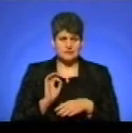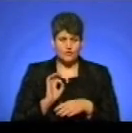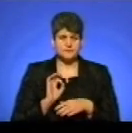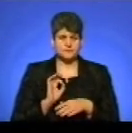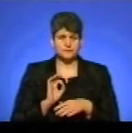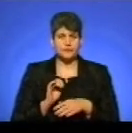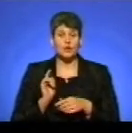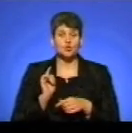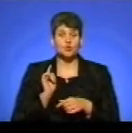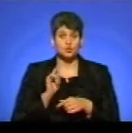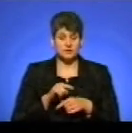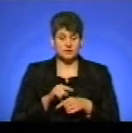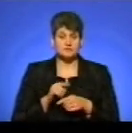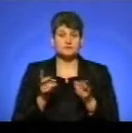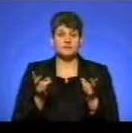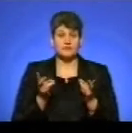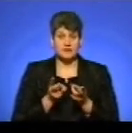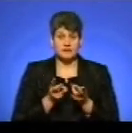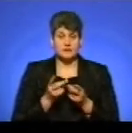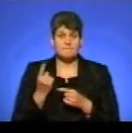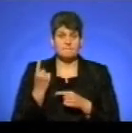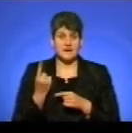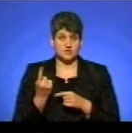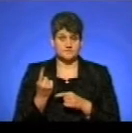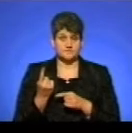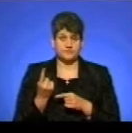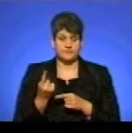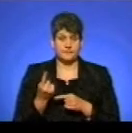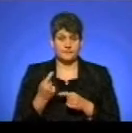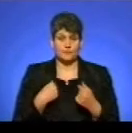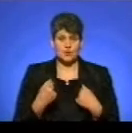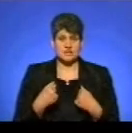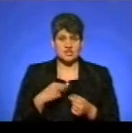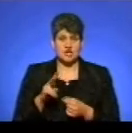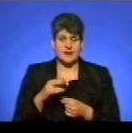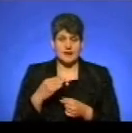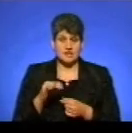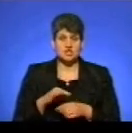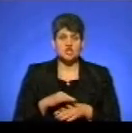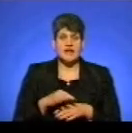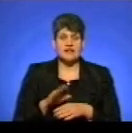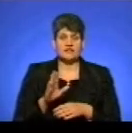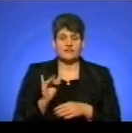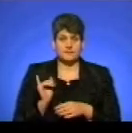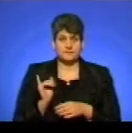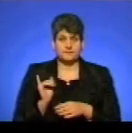тоді варто, перше, постраждалі, так, ну, чи жертві